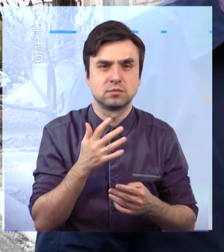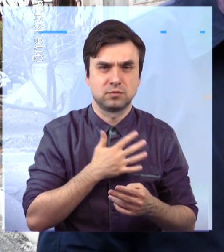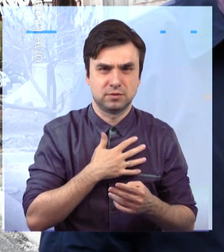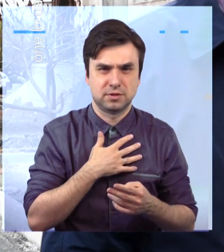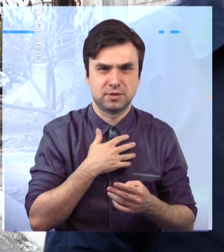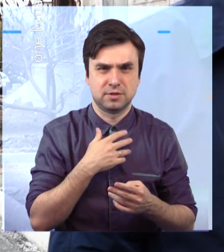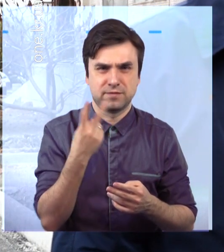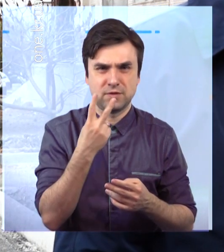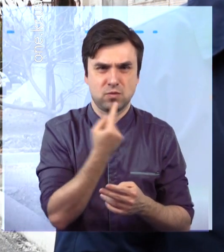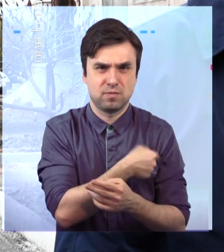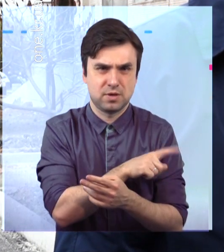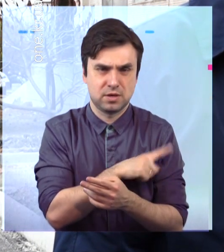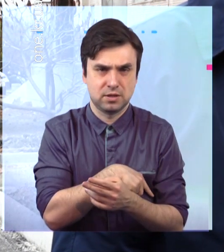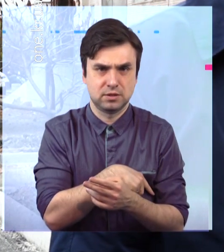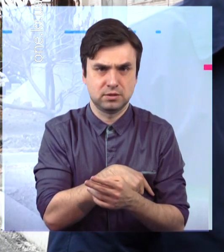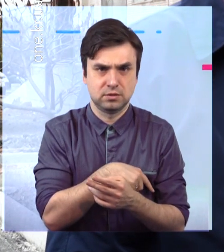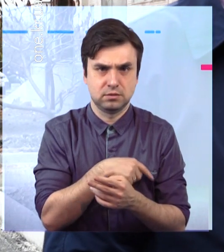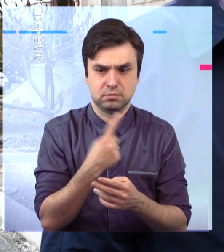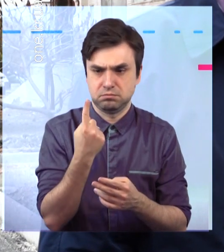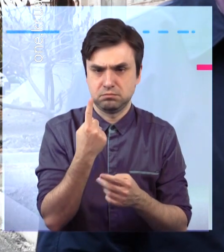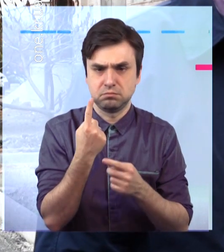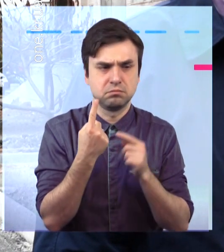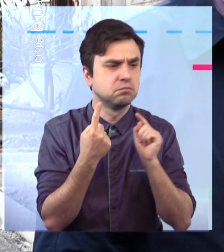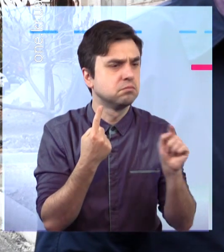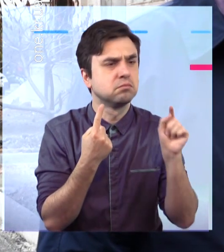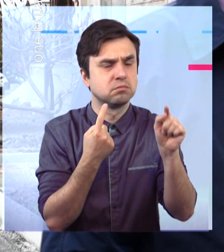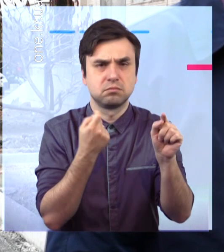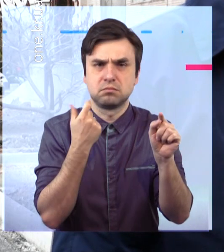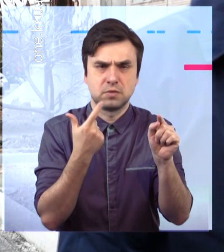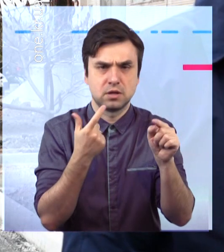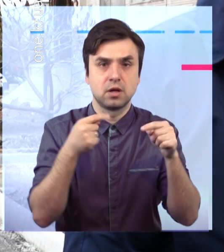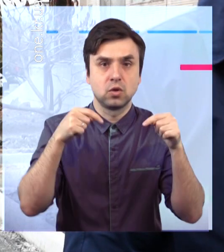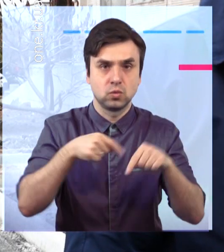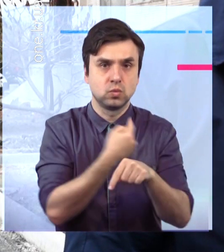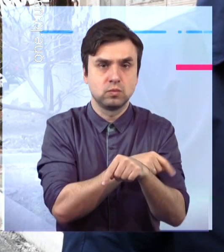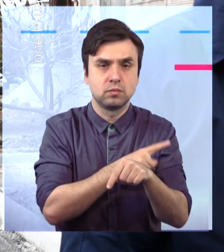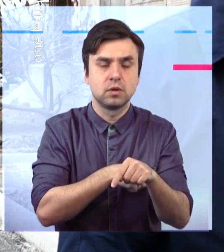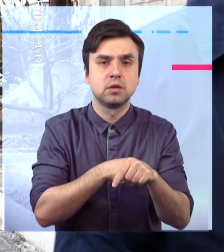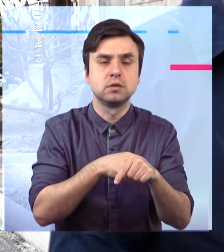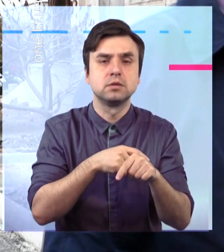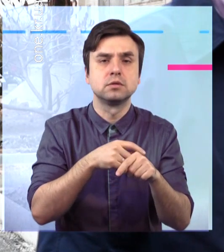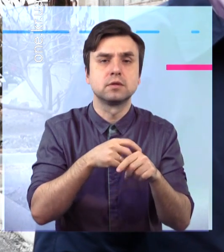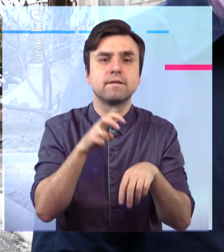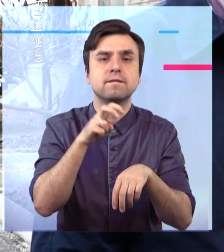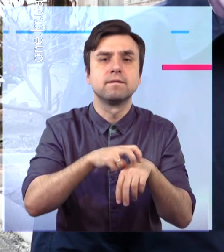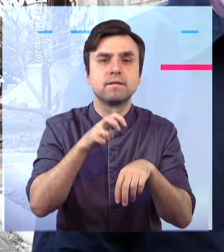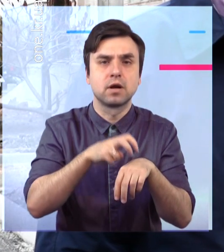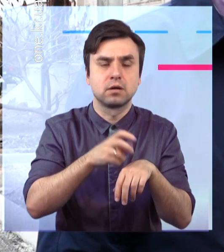небагатьох, яка надає багатопрофільну медичну допомогу не ковідним больним.